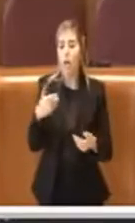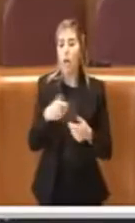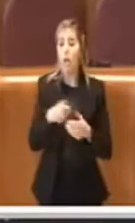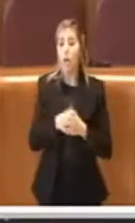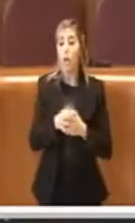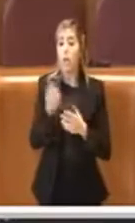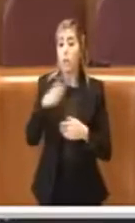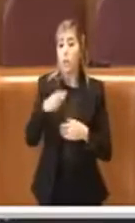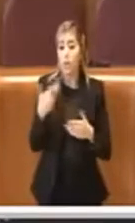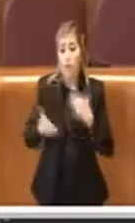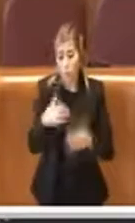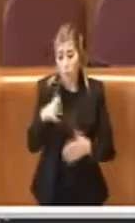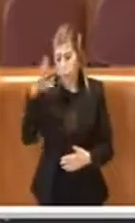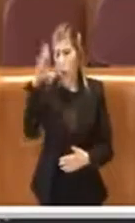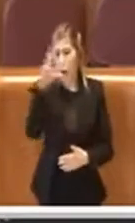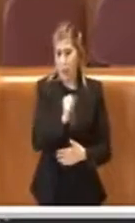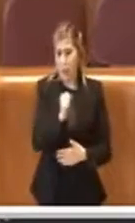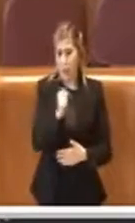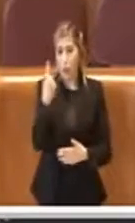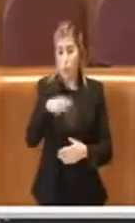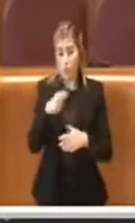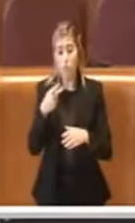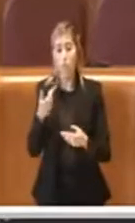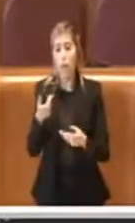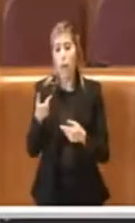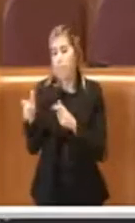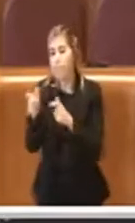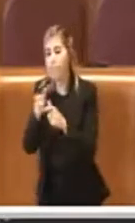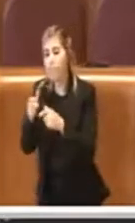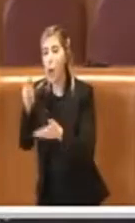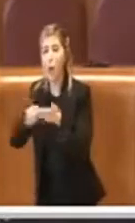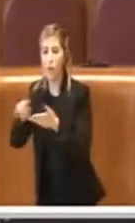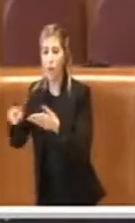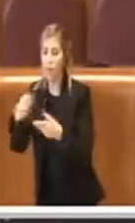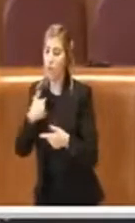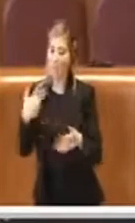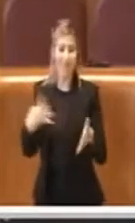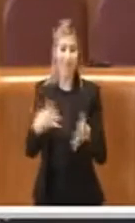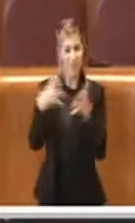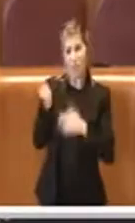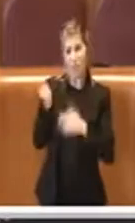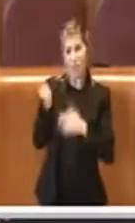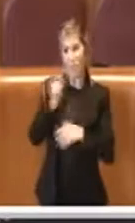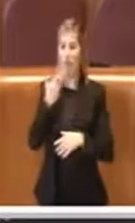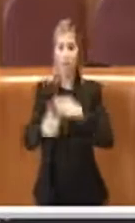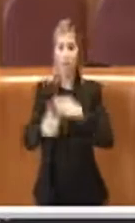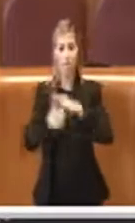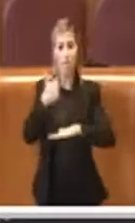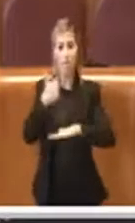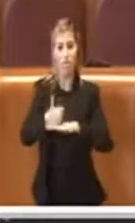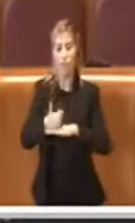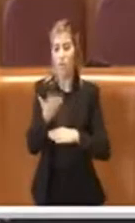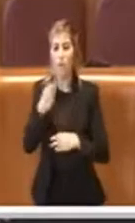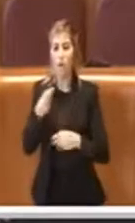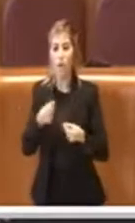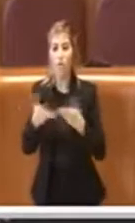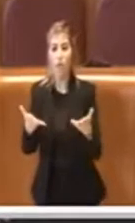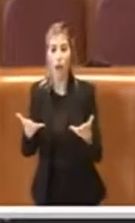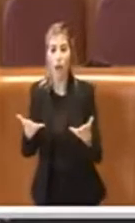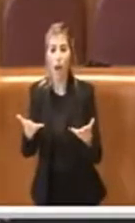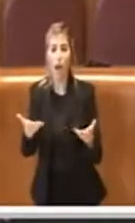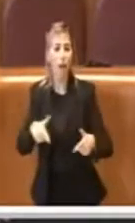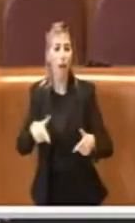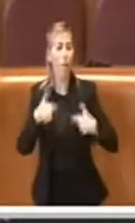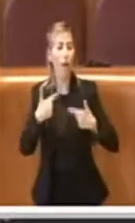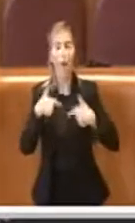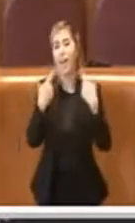da subito, anche grazie all'interlocuzione con gli uffici, perché, ripeto, non ho difficoltà. Non sono uno che vuole concedere il solo pubblico a tutti, in qualunque momento, se no l